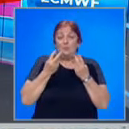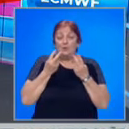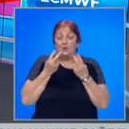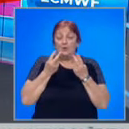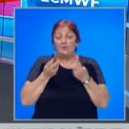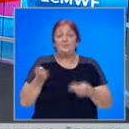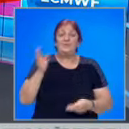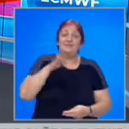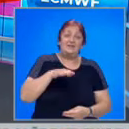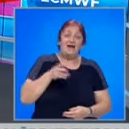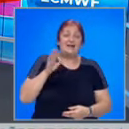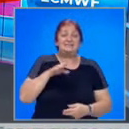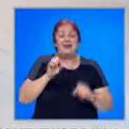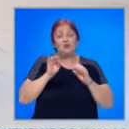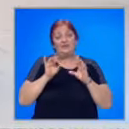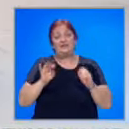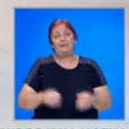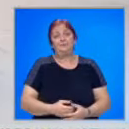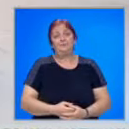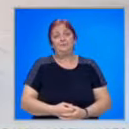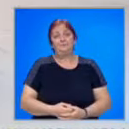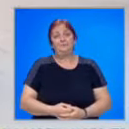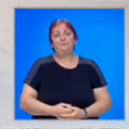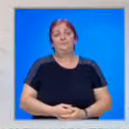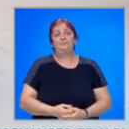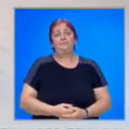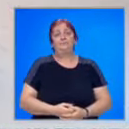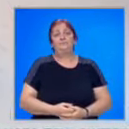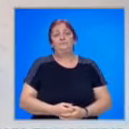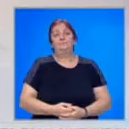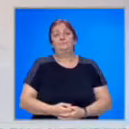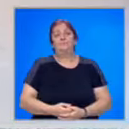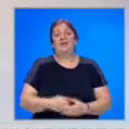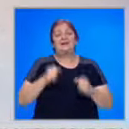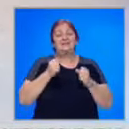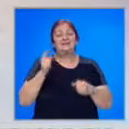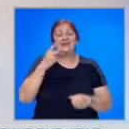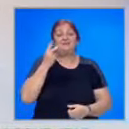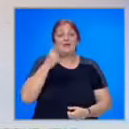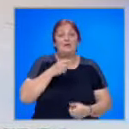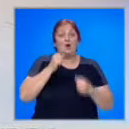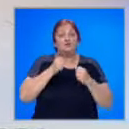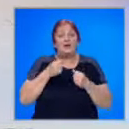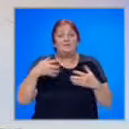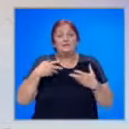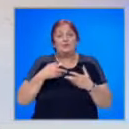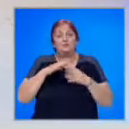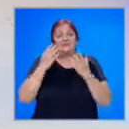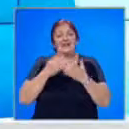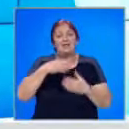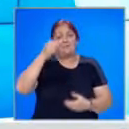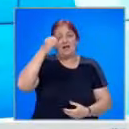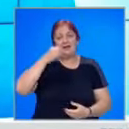Подробности в прогнозата веднага след новините. Благодарим ти много, Хрис, и заглаждане след само два дни. Очакваме го с нетърпение.